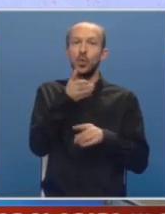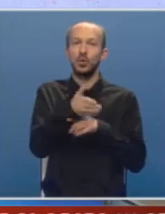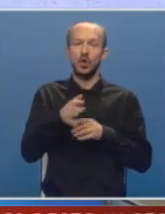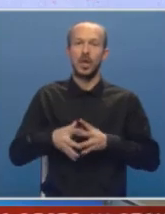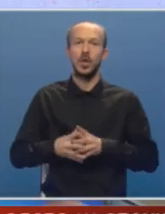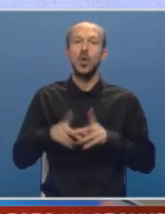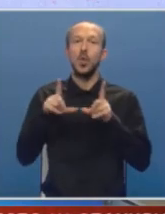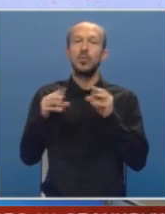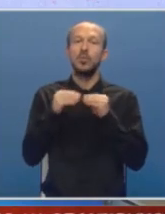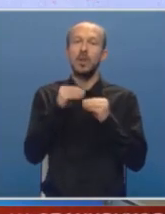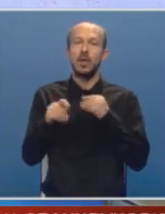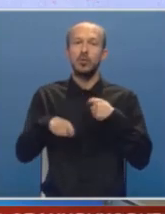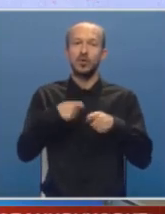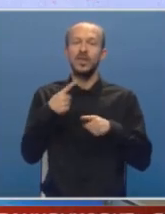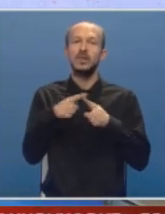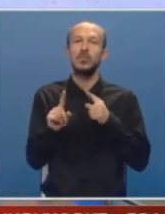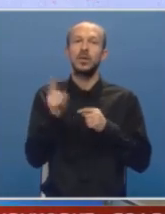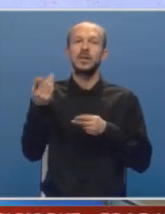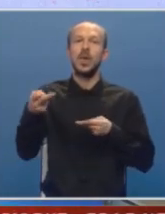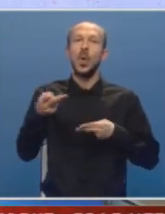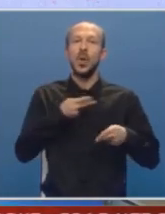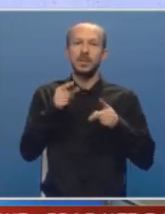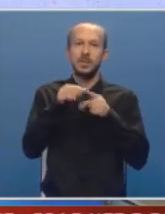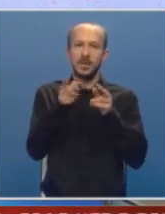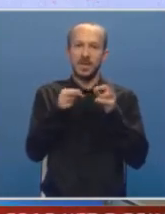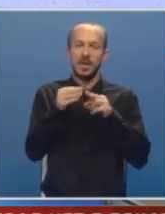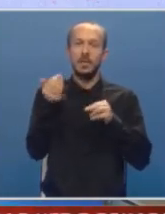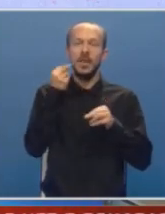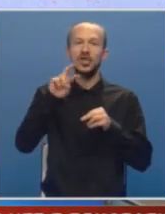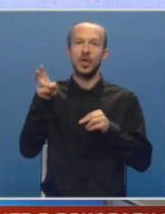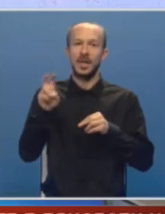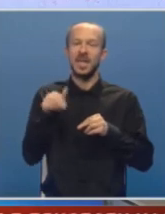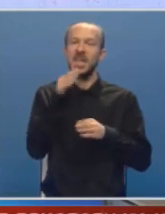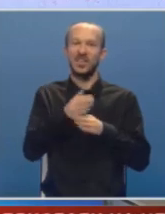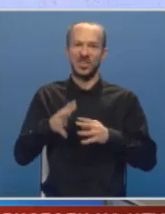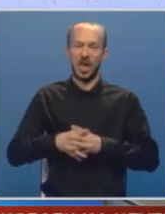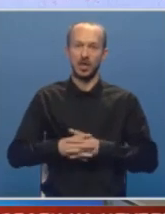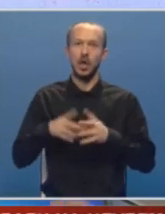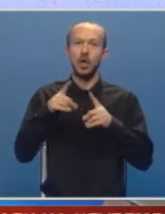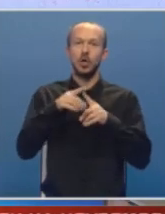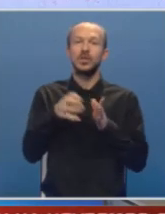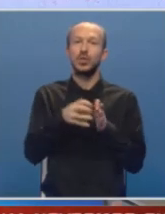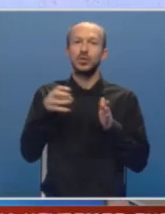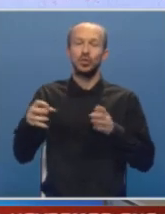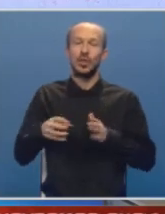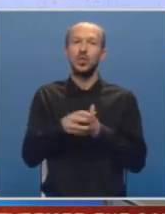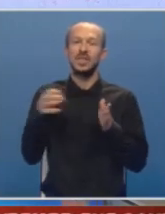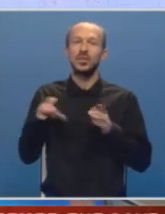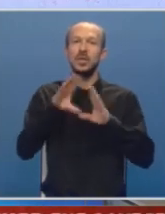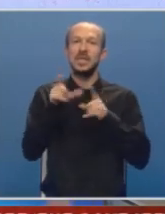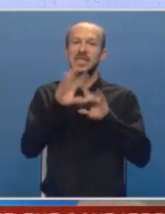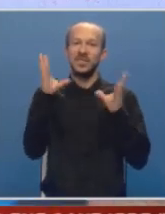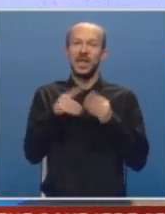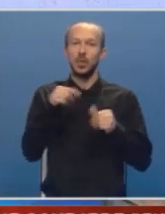kažemo, u probleme poslovanja zbog rasta ulaznih parametara, prije svega električne energije i drveta. I to se u kontinuitetu nastavilo sve do